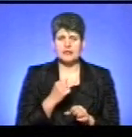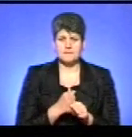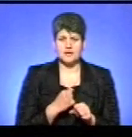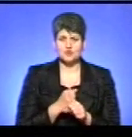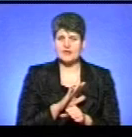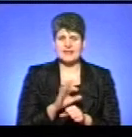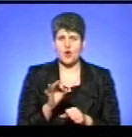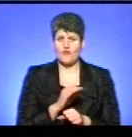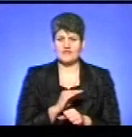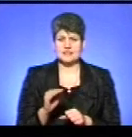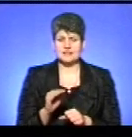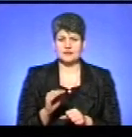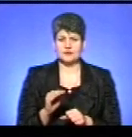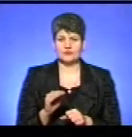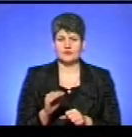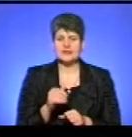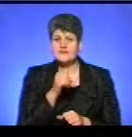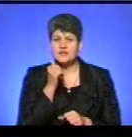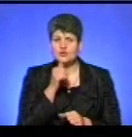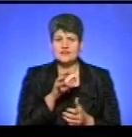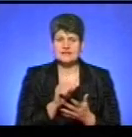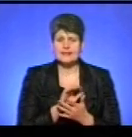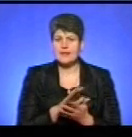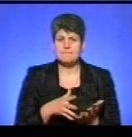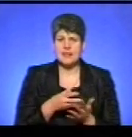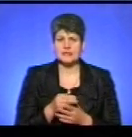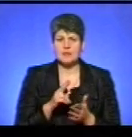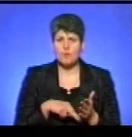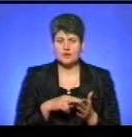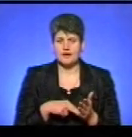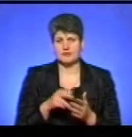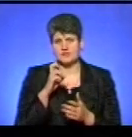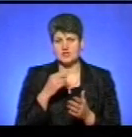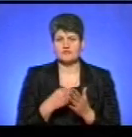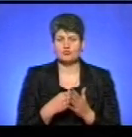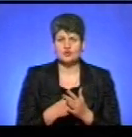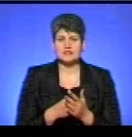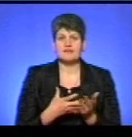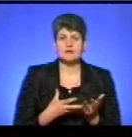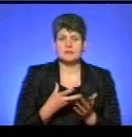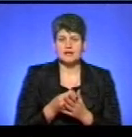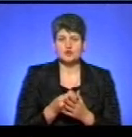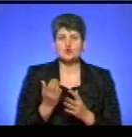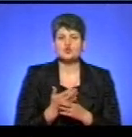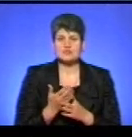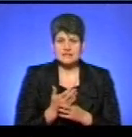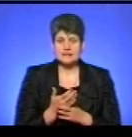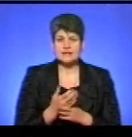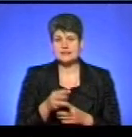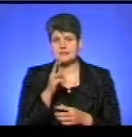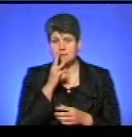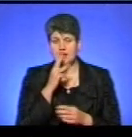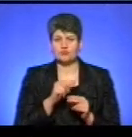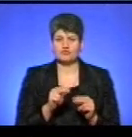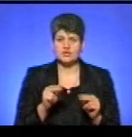неофіційно, в тіньовій занятісті, не платить податків до державного бюджету, з яких виплачують ті ж самі субсидії, зароблати